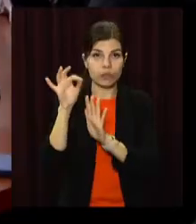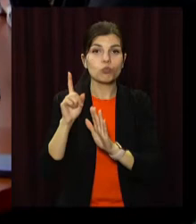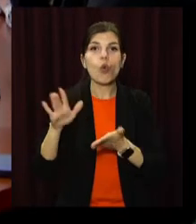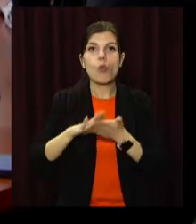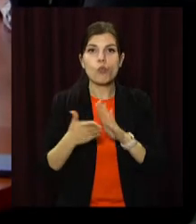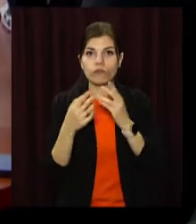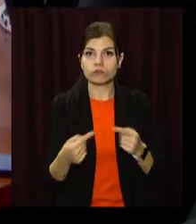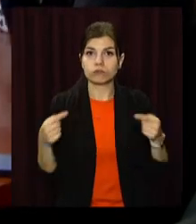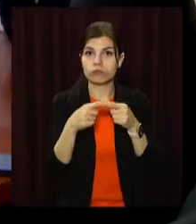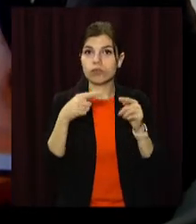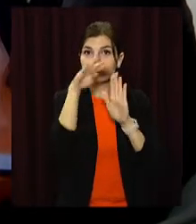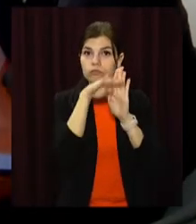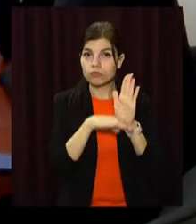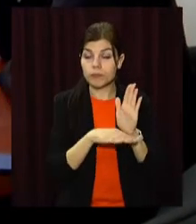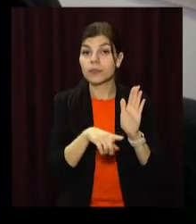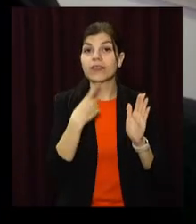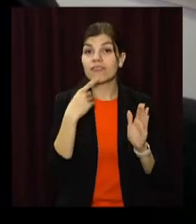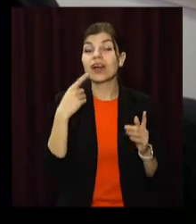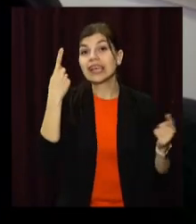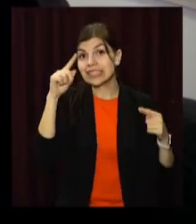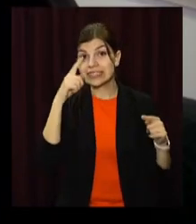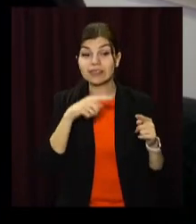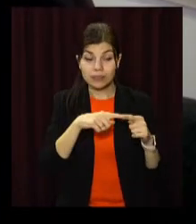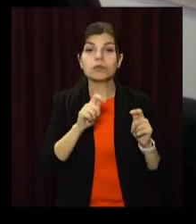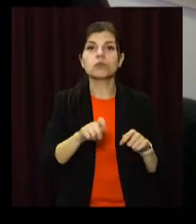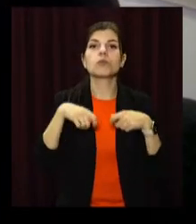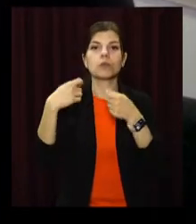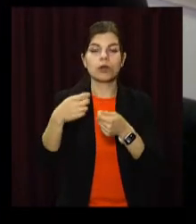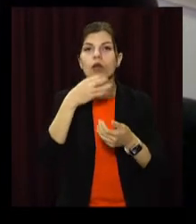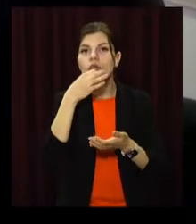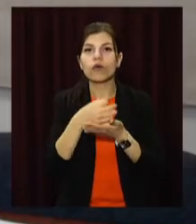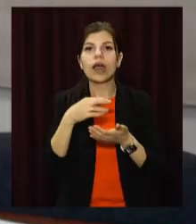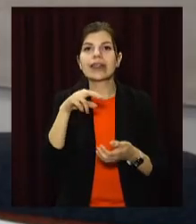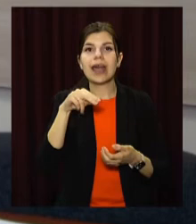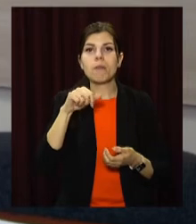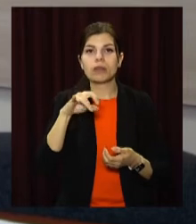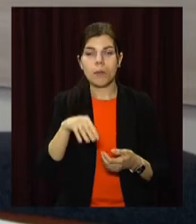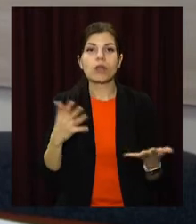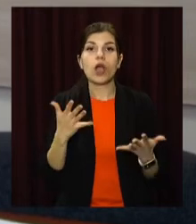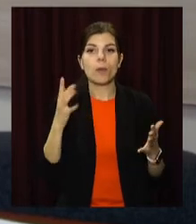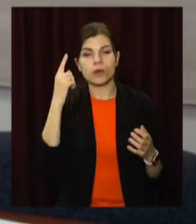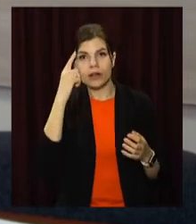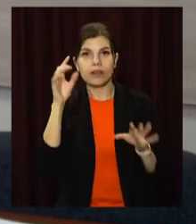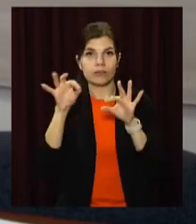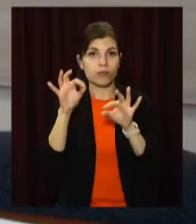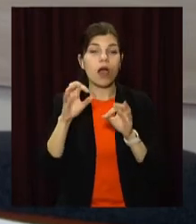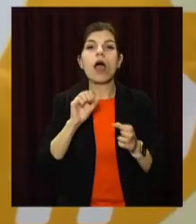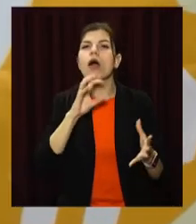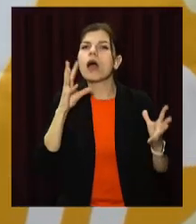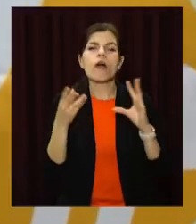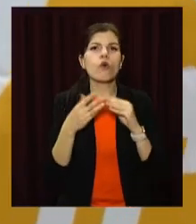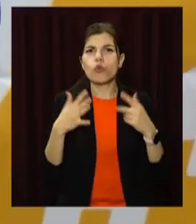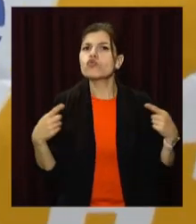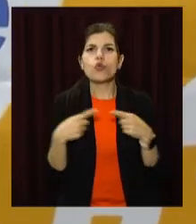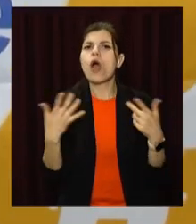умовам конкурсу. У міськраді кажуть, перелік ініціатив передали на розгляд департаментів, які їх реалізовуватимуть. А остаточний список проєктів, які